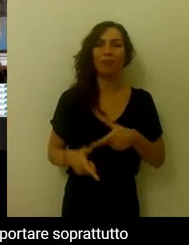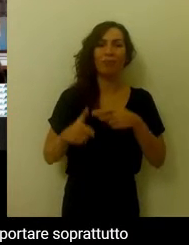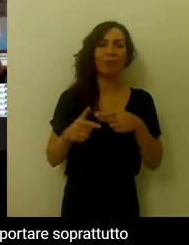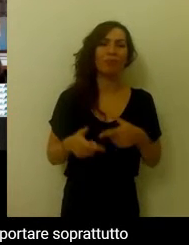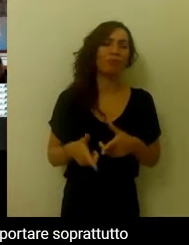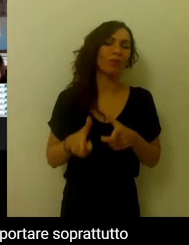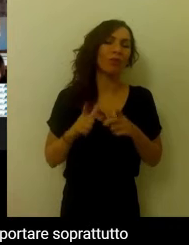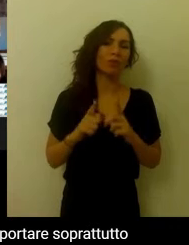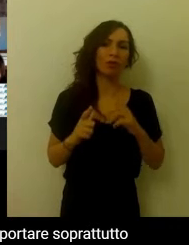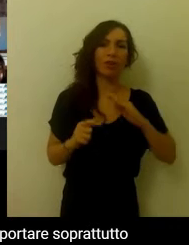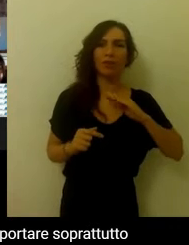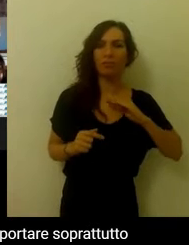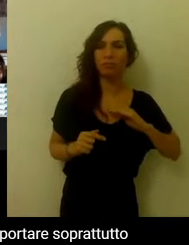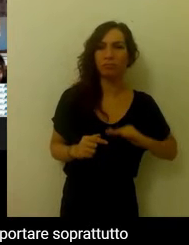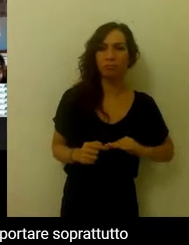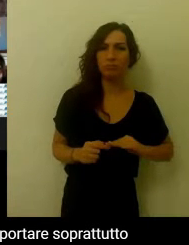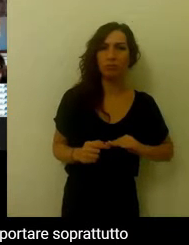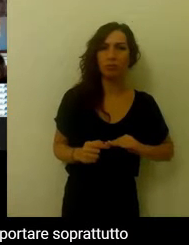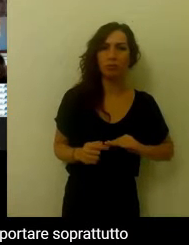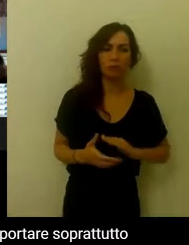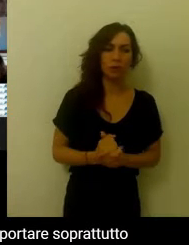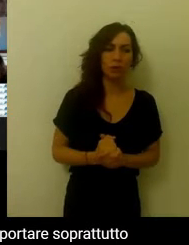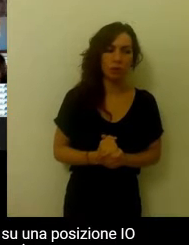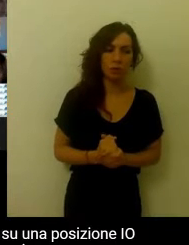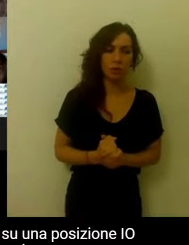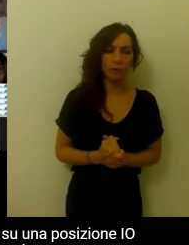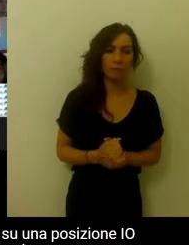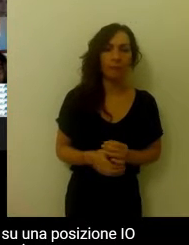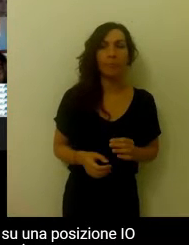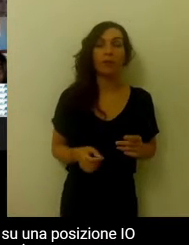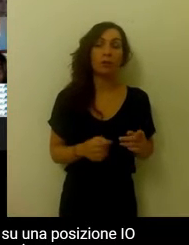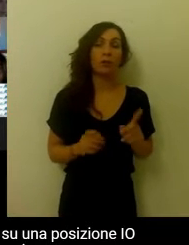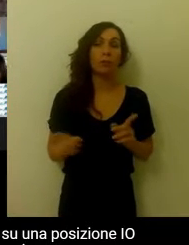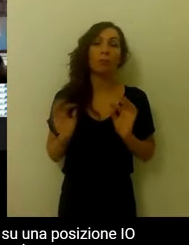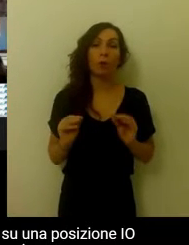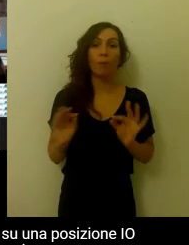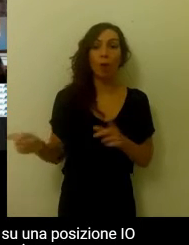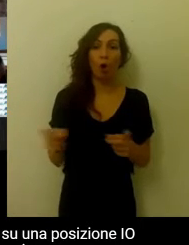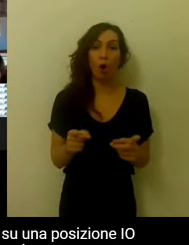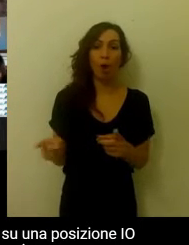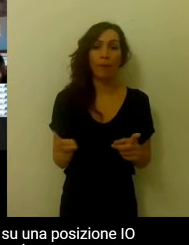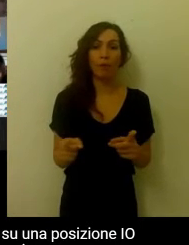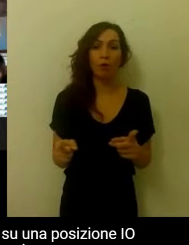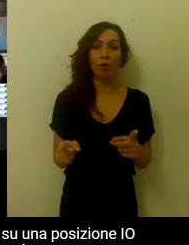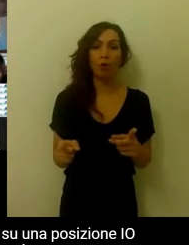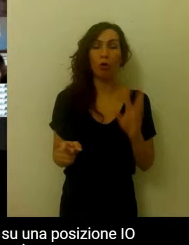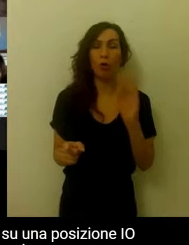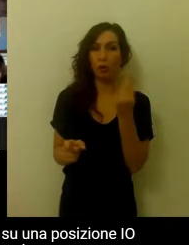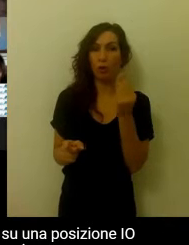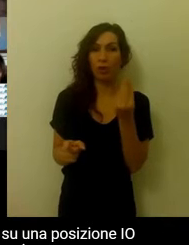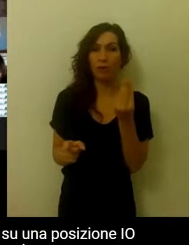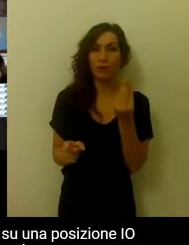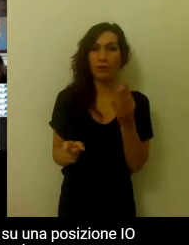negative possono portare, soprattutto durante il periodo adolescenziale, oppure adolescenziale anche,